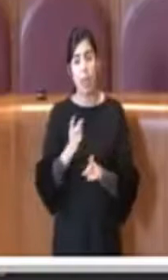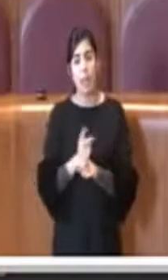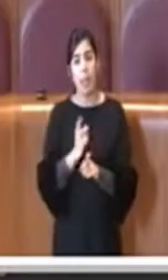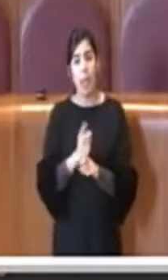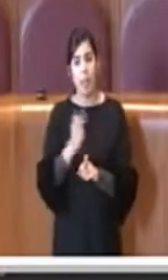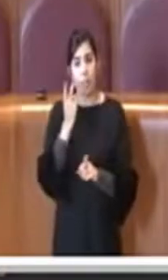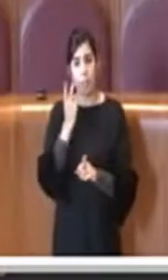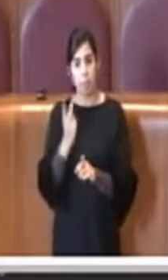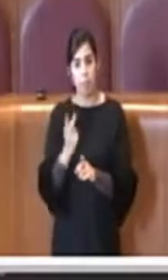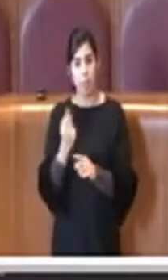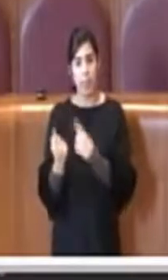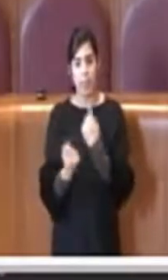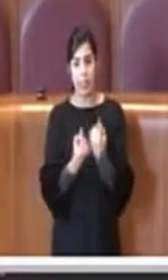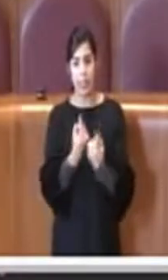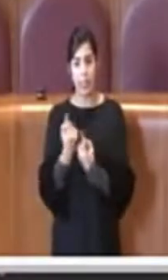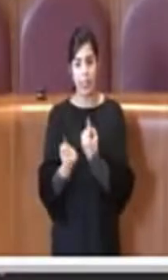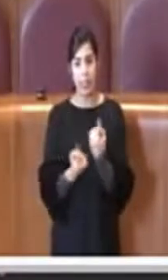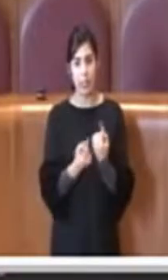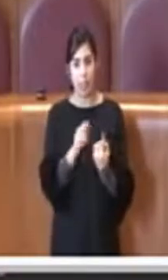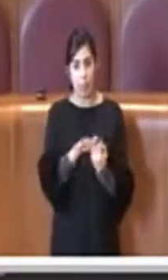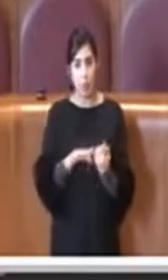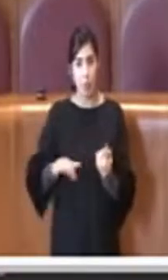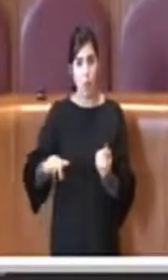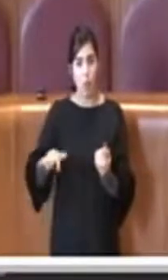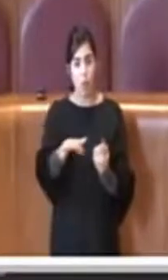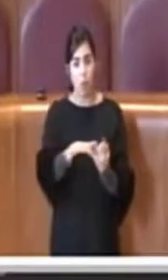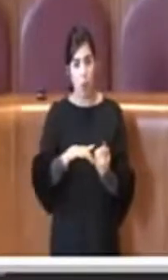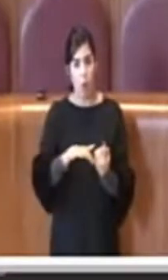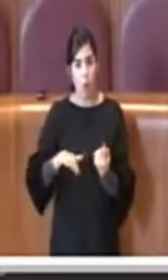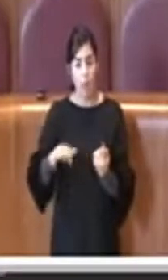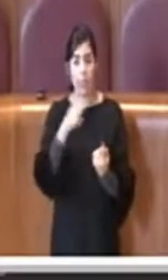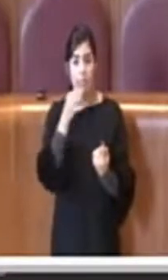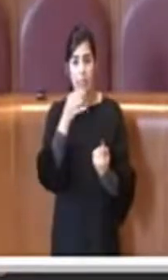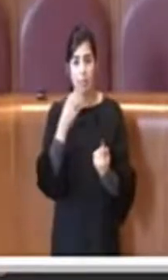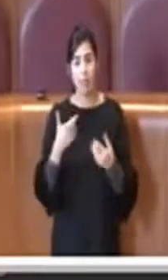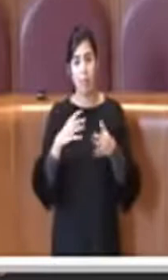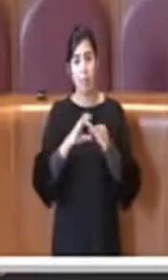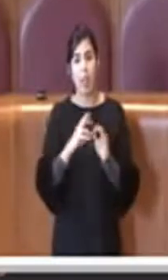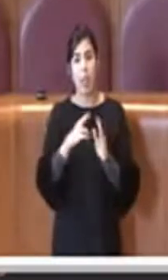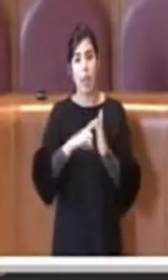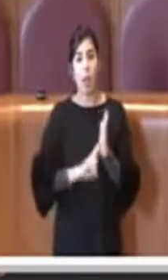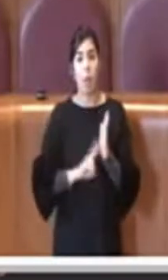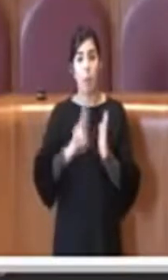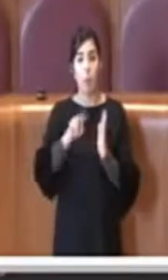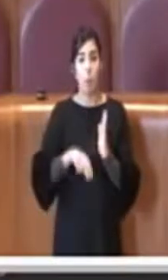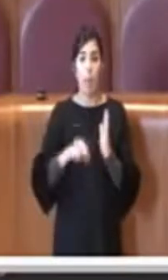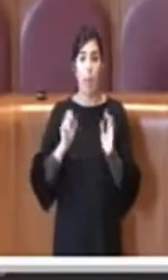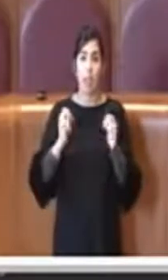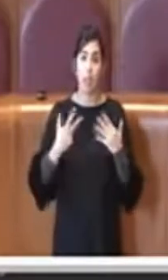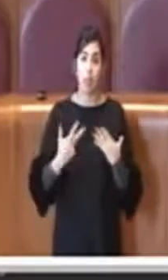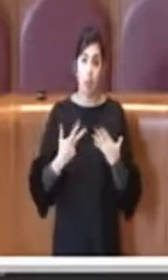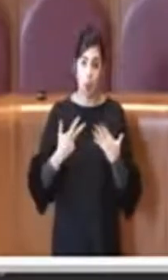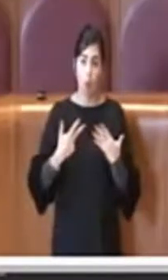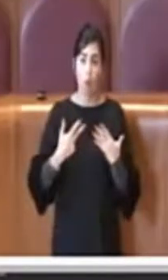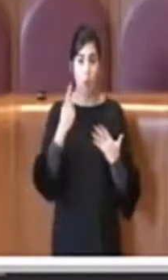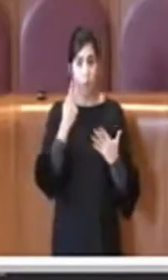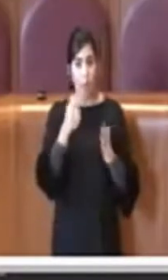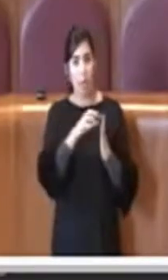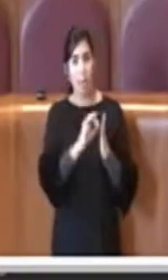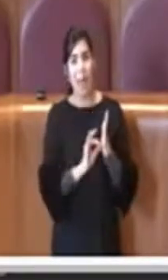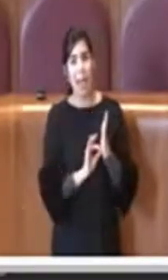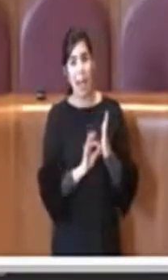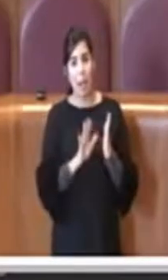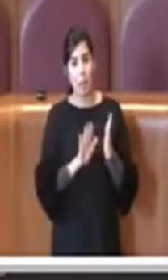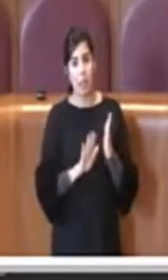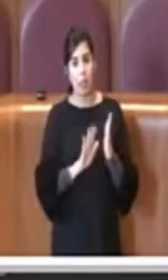dei luoghi e quindi facendo riferimento al regolamento del 2018 e tutti i parametri in esso contenuti,